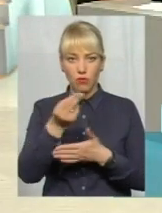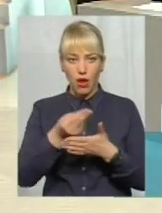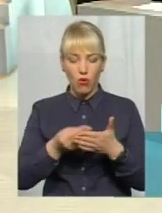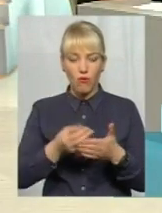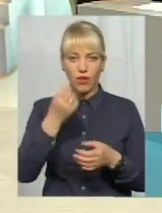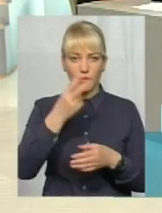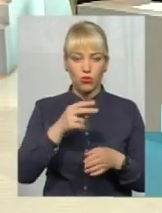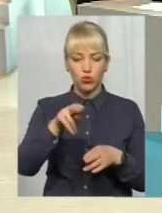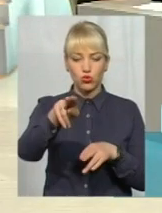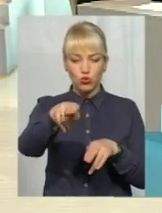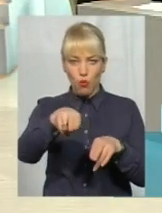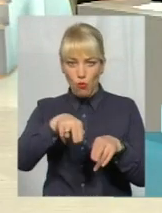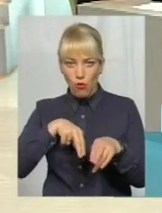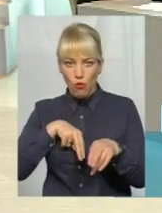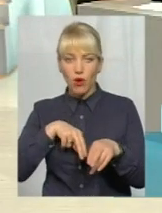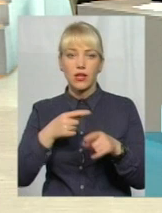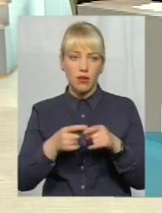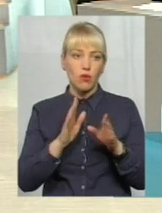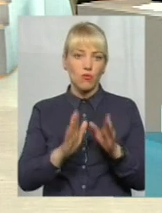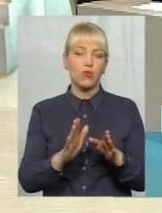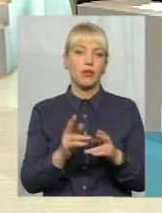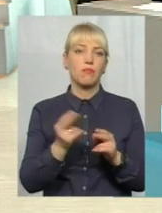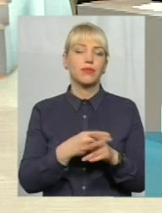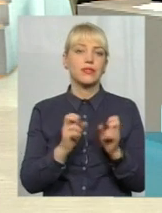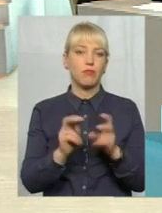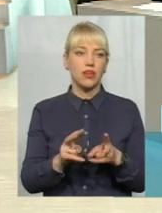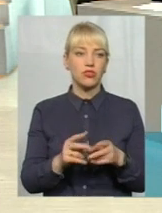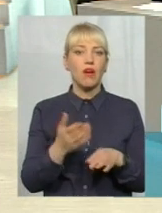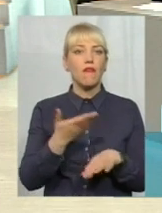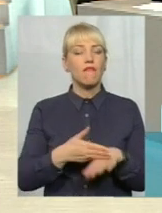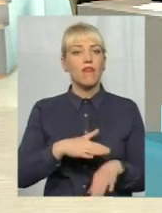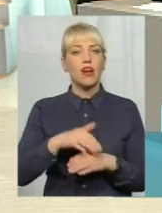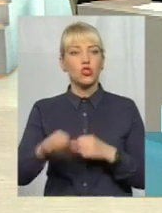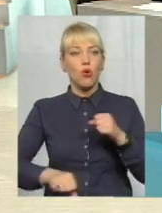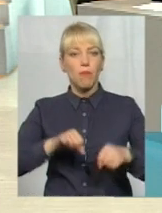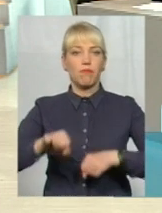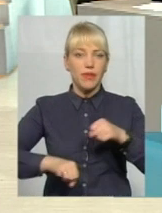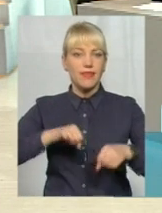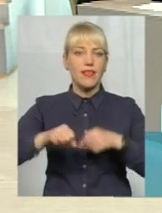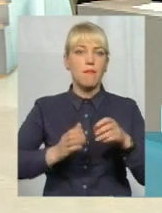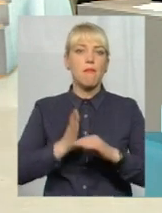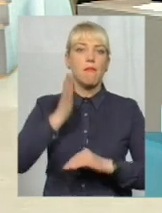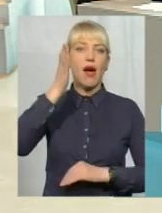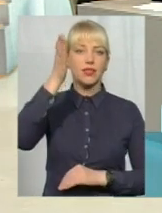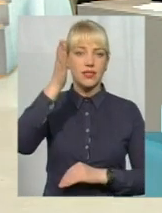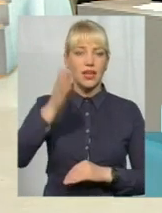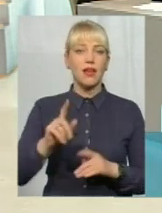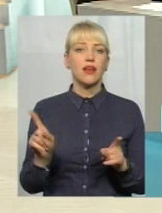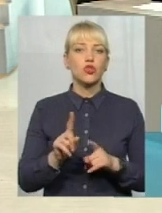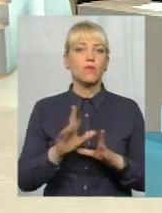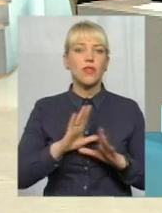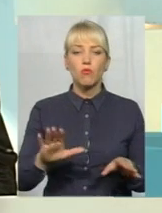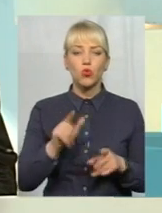смугою велосипедною, то буде безпечно. Більш важко велосипедистам підніматися, особливо на той високий підйом, і щоб не було в них